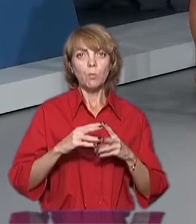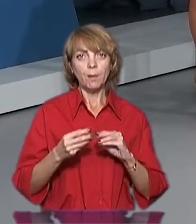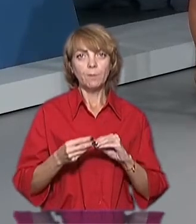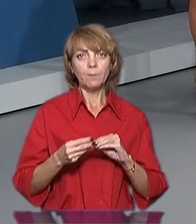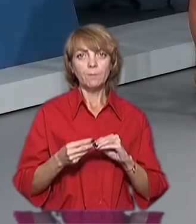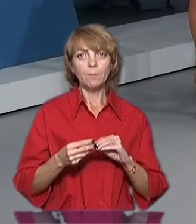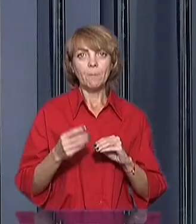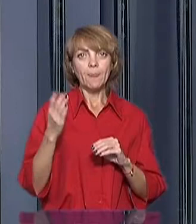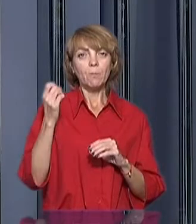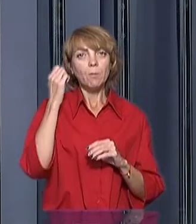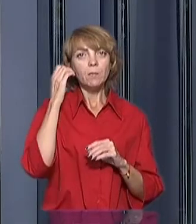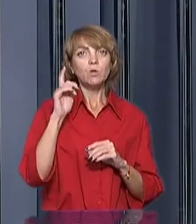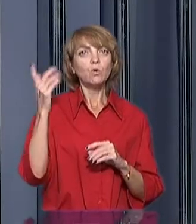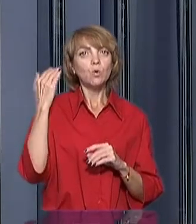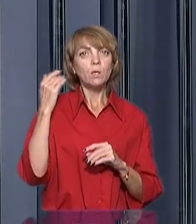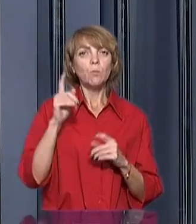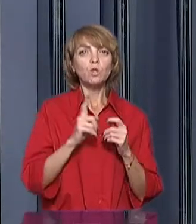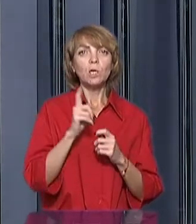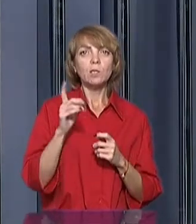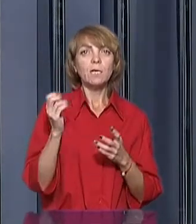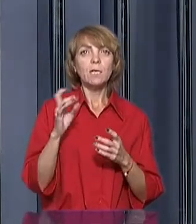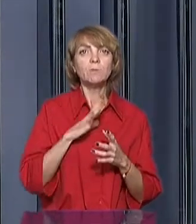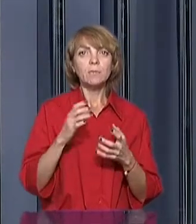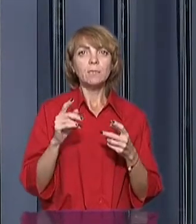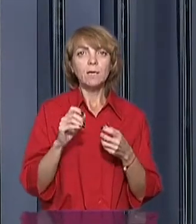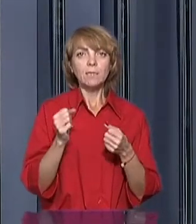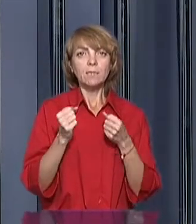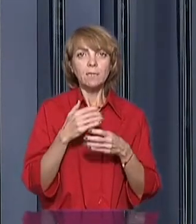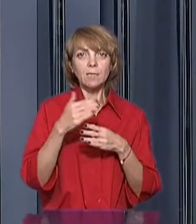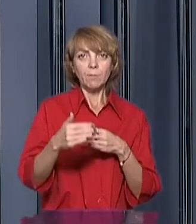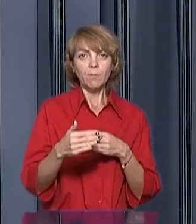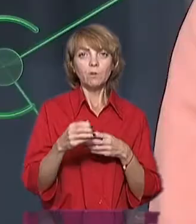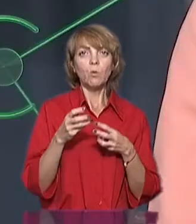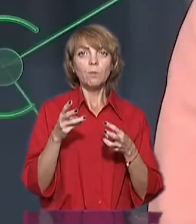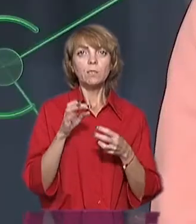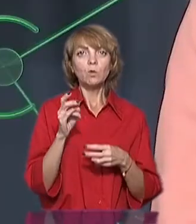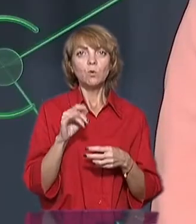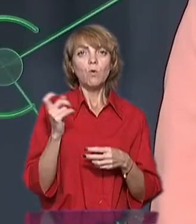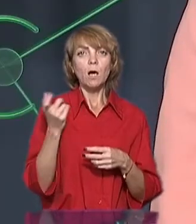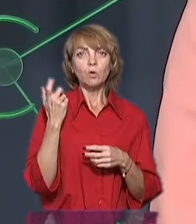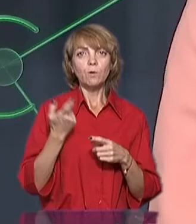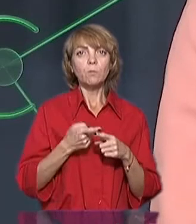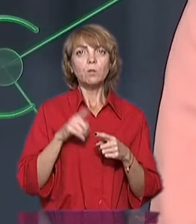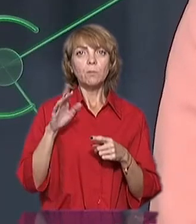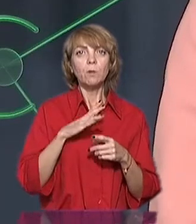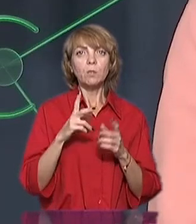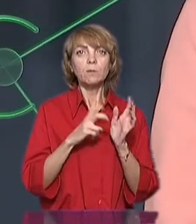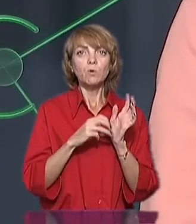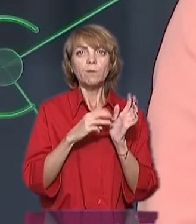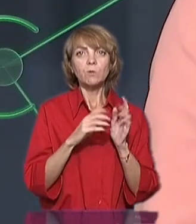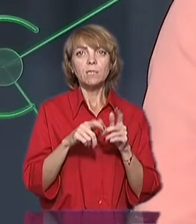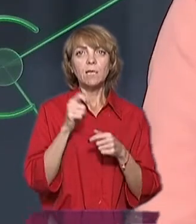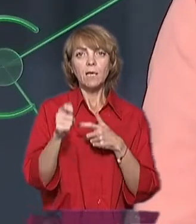Ми пам'ятаємо, що торік початок якраз затримався опалювального сезону у Харкові. Було там по 700-800